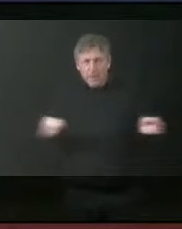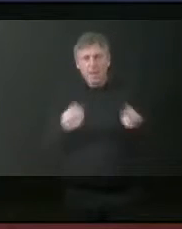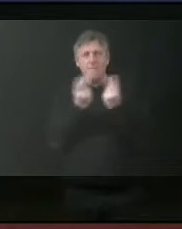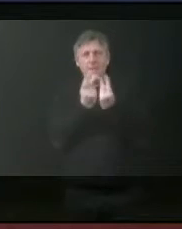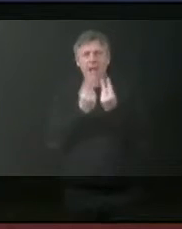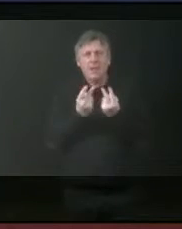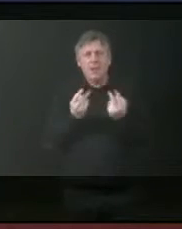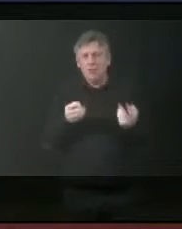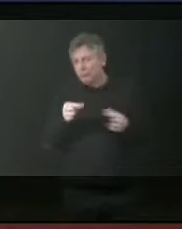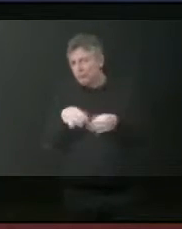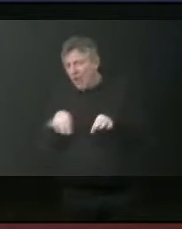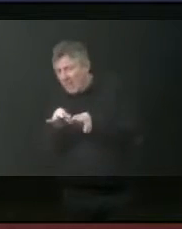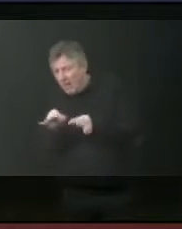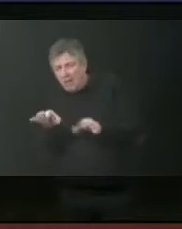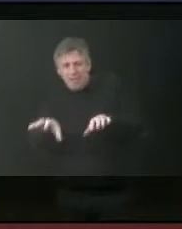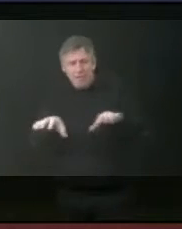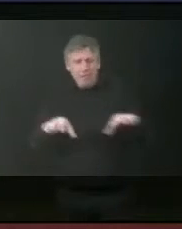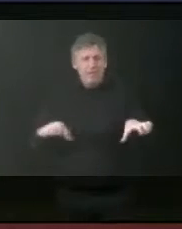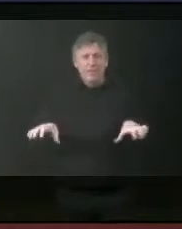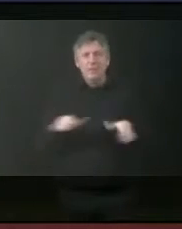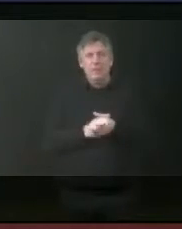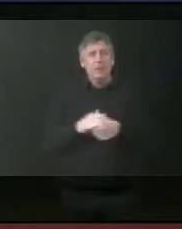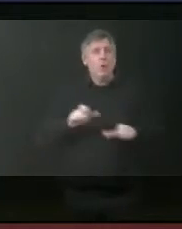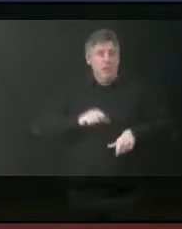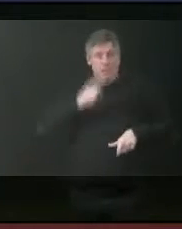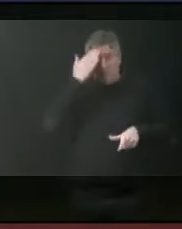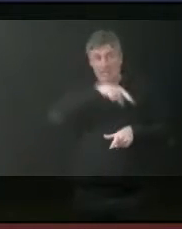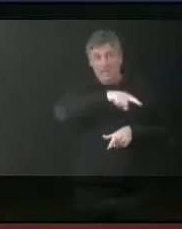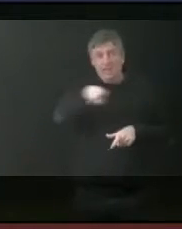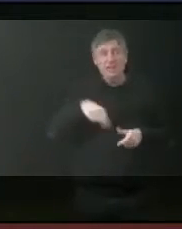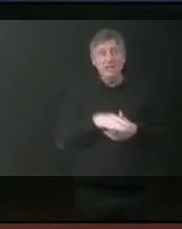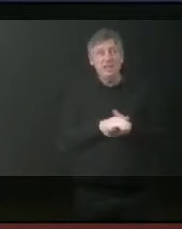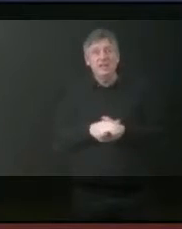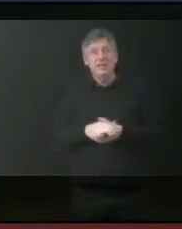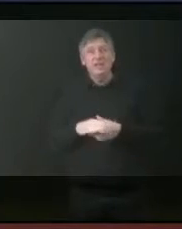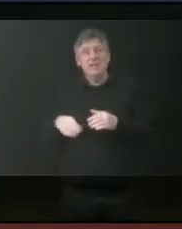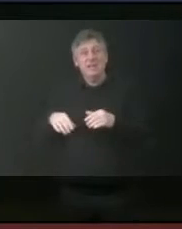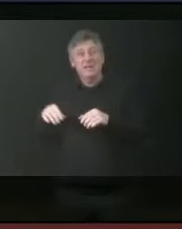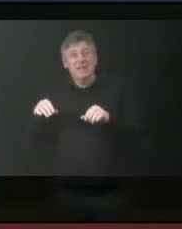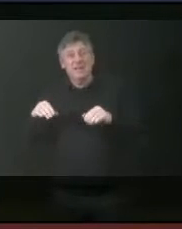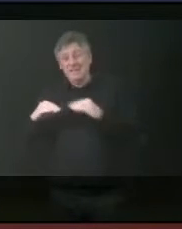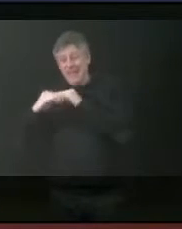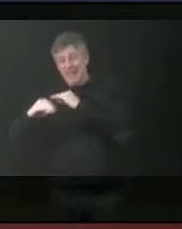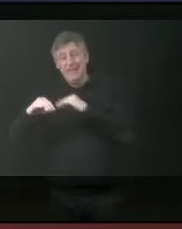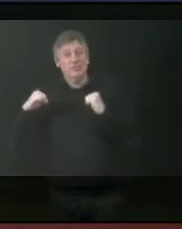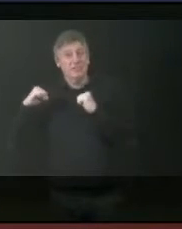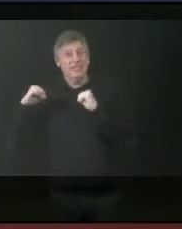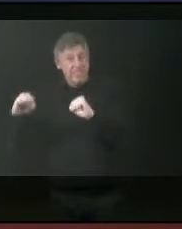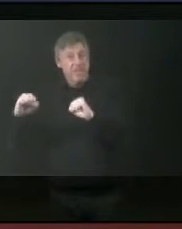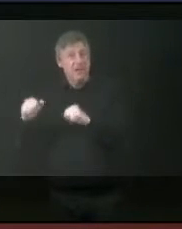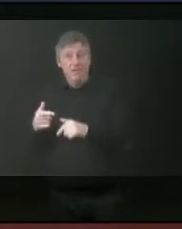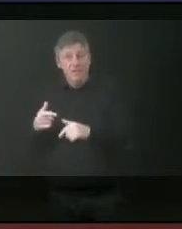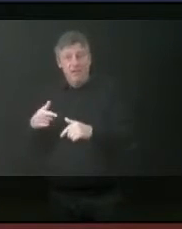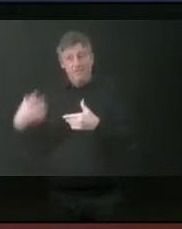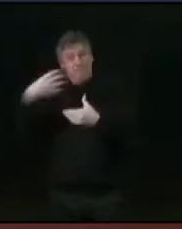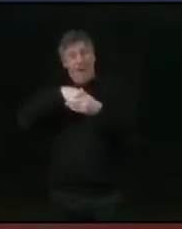'intègrent jamais, il que tous les collègues le sachent, les quais de Seine. Non, ça ne pas partie. C'est pourtant